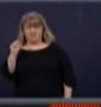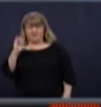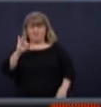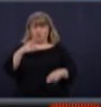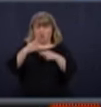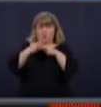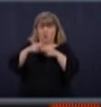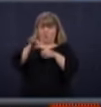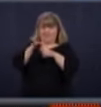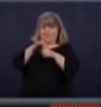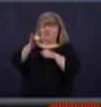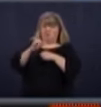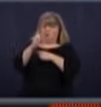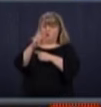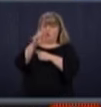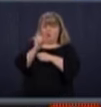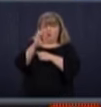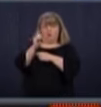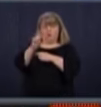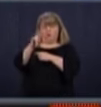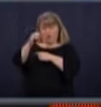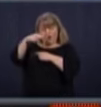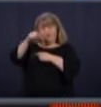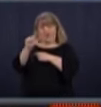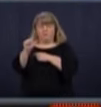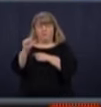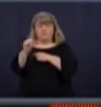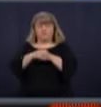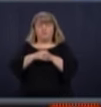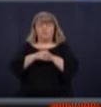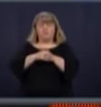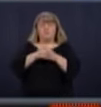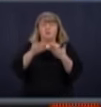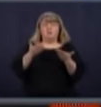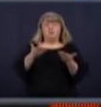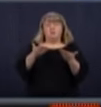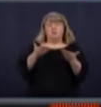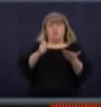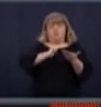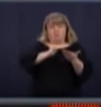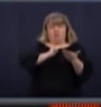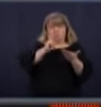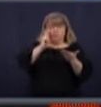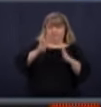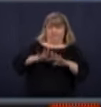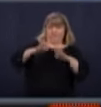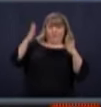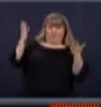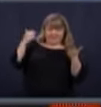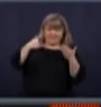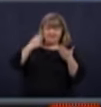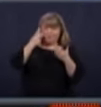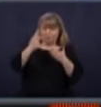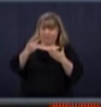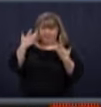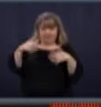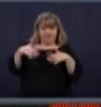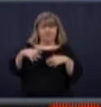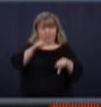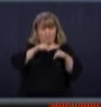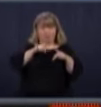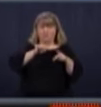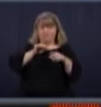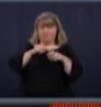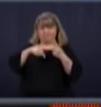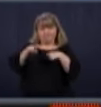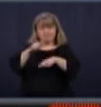Et, bien, écoutez, moi, j'ai été très impressionné. C'est certain que les gens qui font l